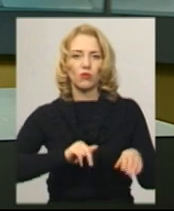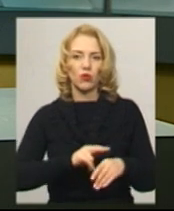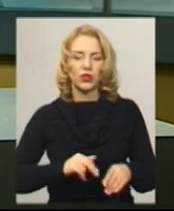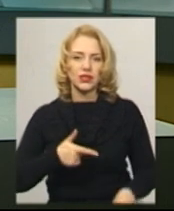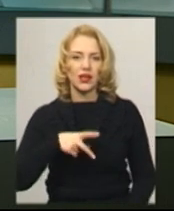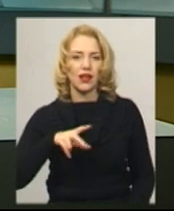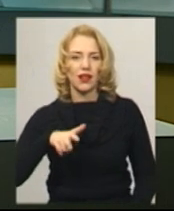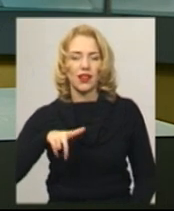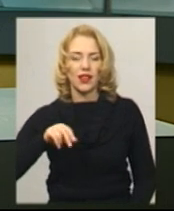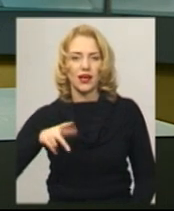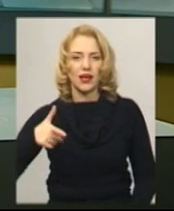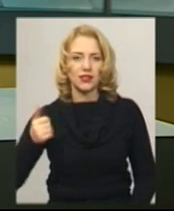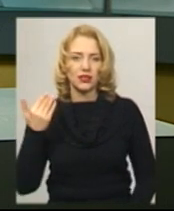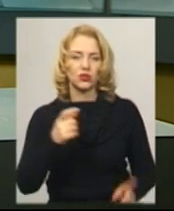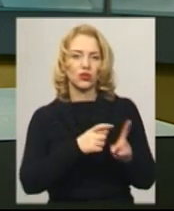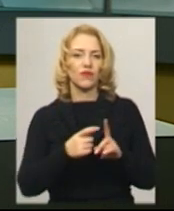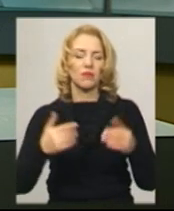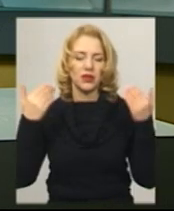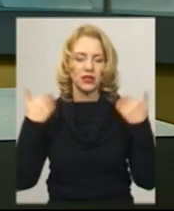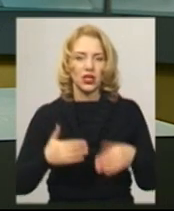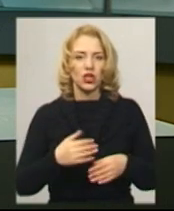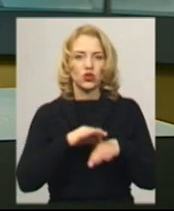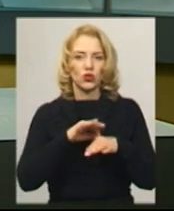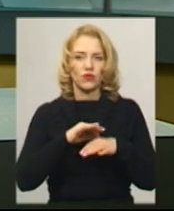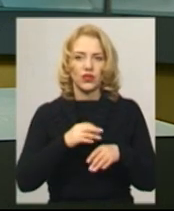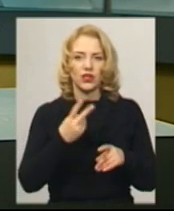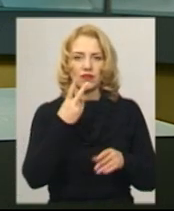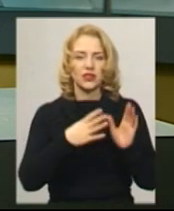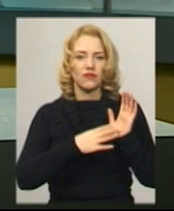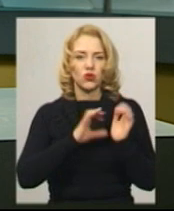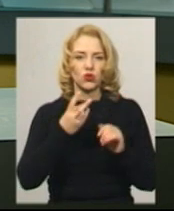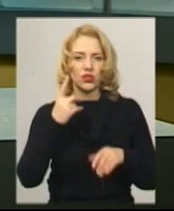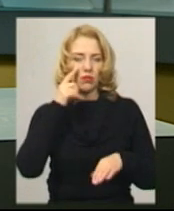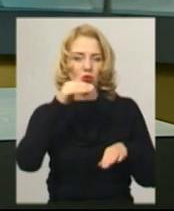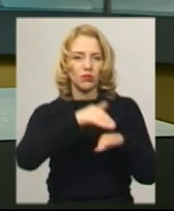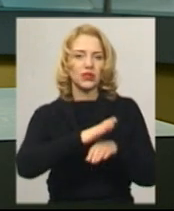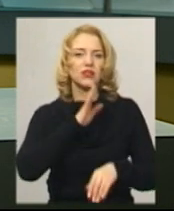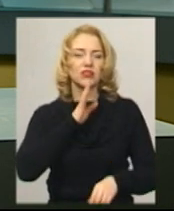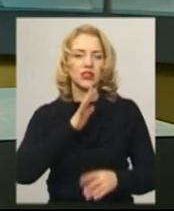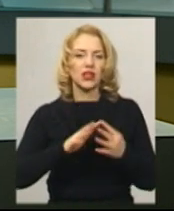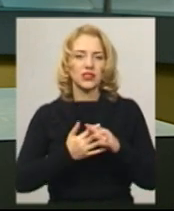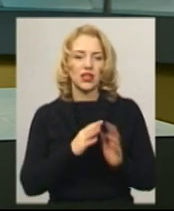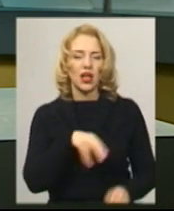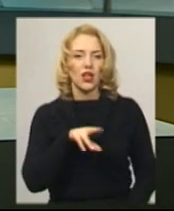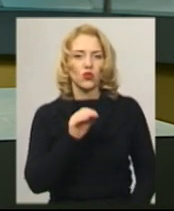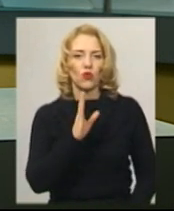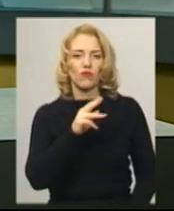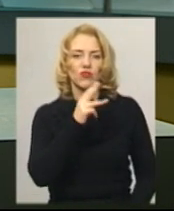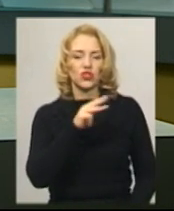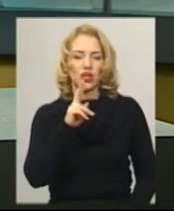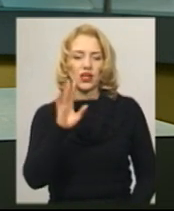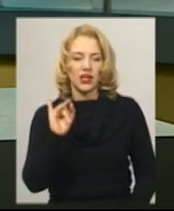Інна Глега. За її словами, тіло чоловіка 29 січня помітила жителька села Довшки Славутського району у